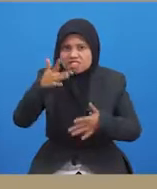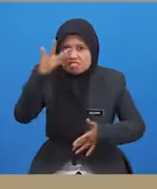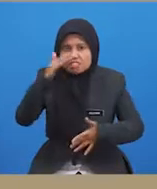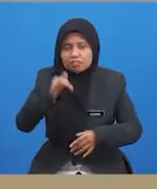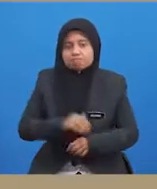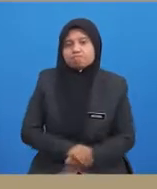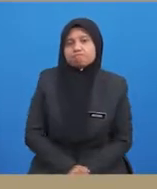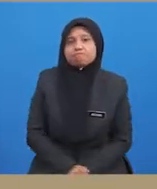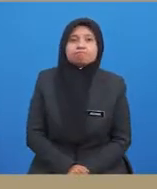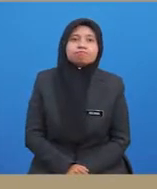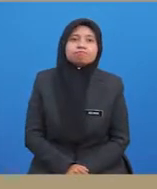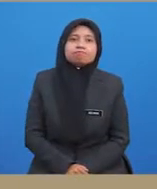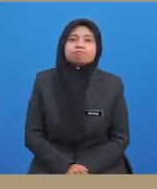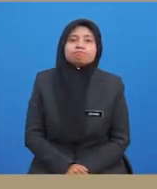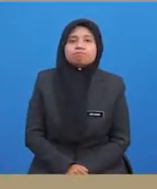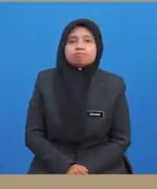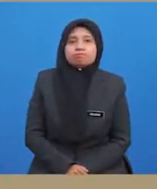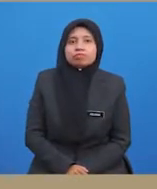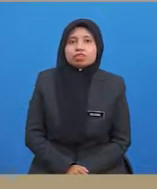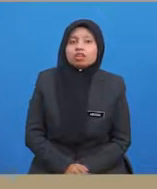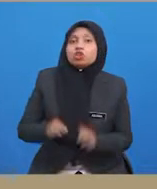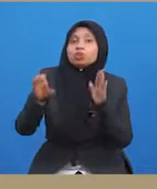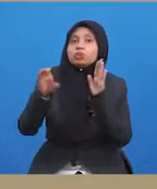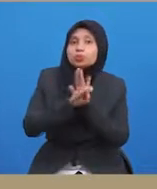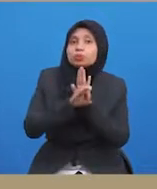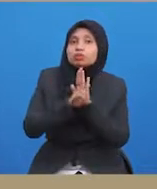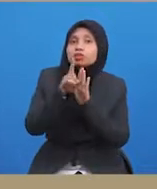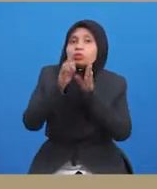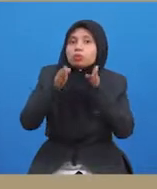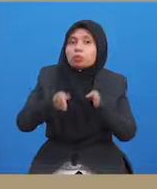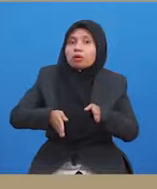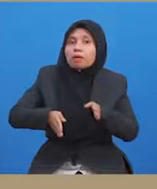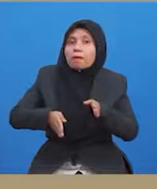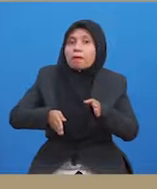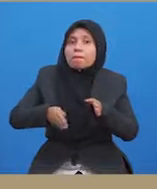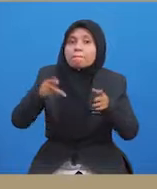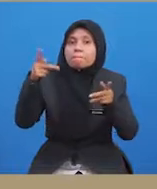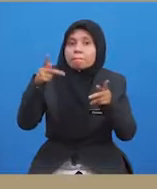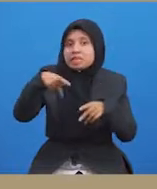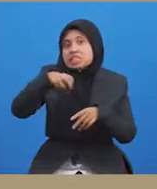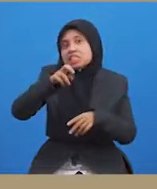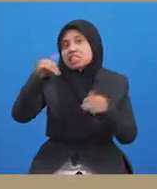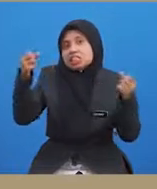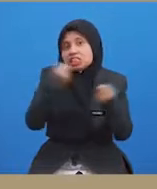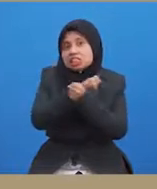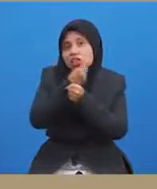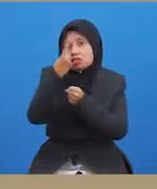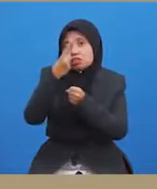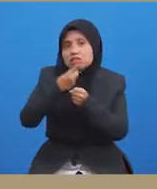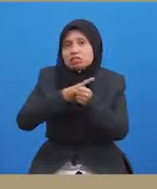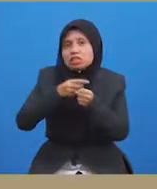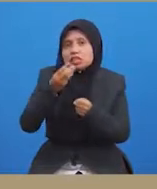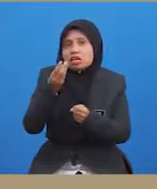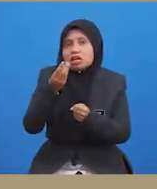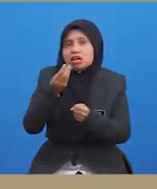dialaminya. Sebagai contoh, seorang pemain penyerang telah dikasari sepanjang perlawanan